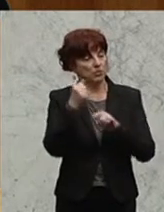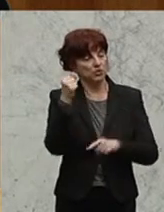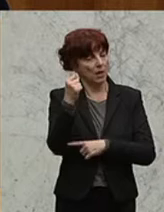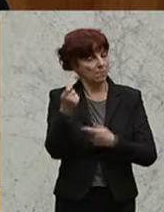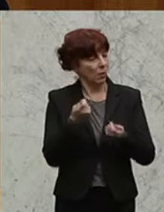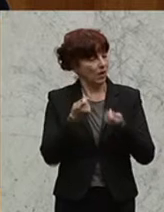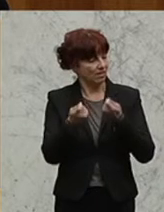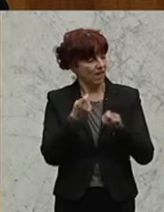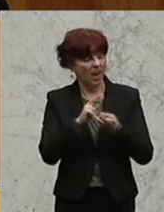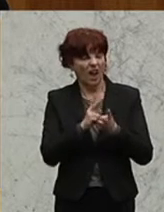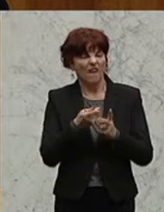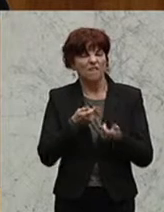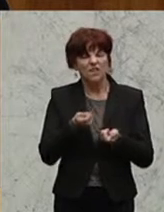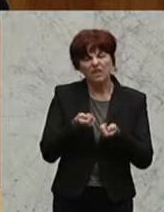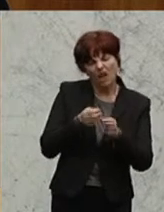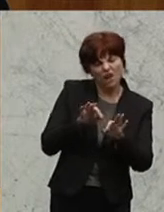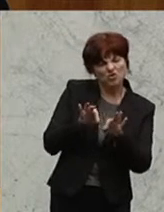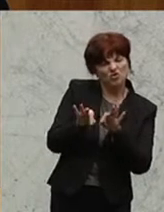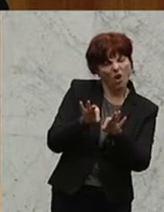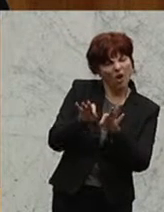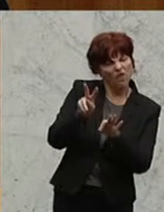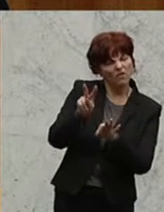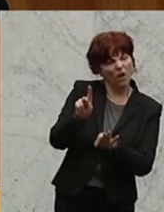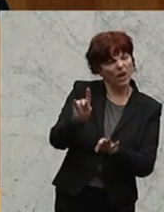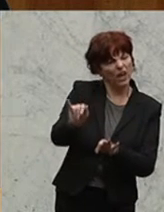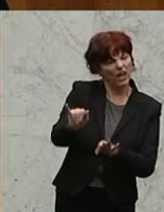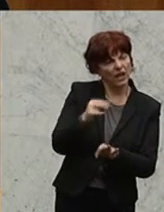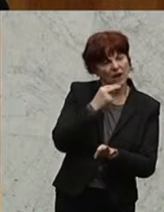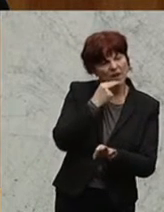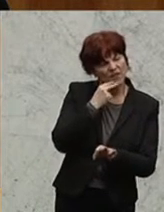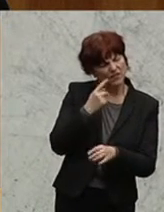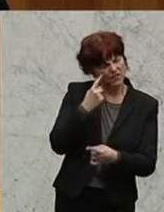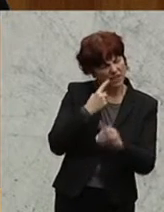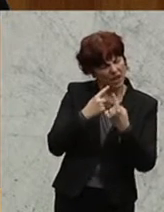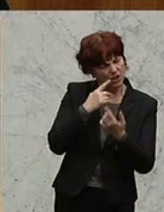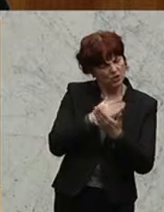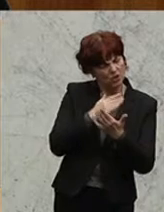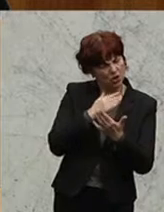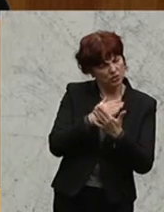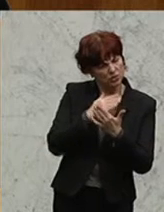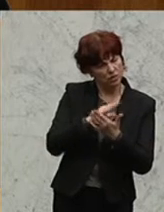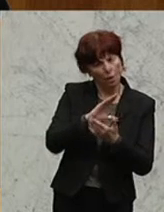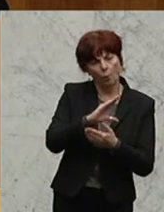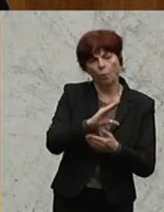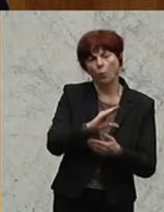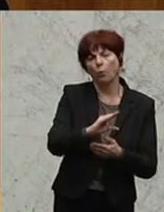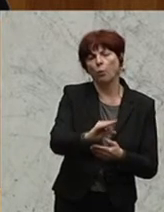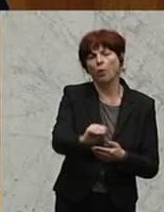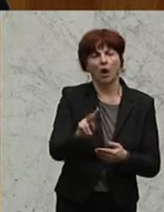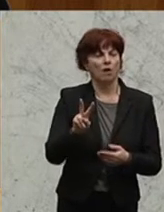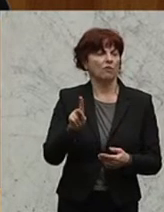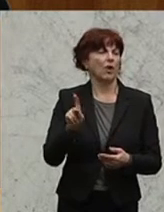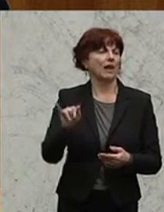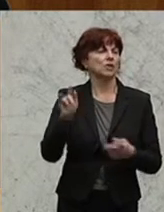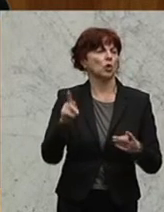ist fast der Verdacht da, dass man den VKI systematisch mit der Zeit einfach schwächen will.